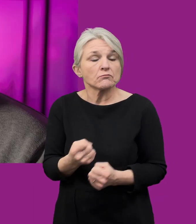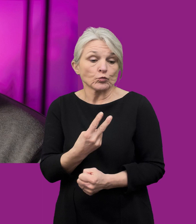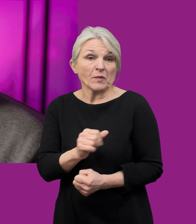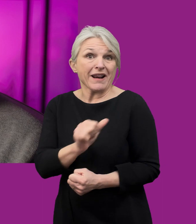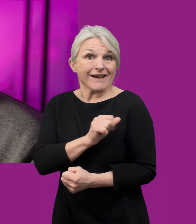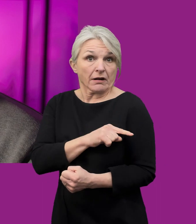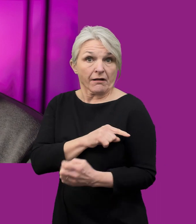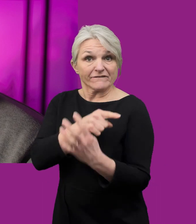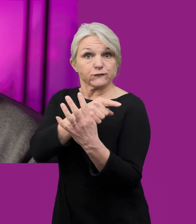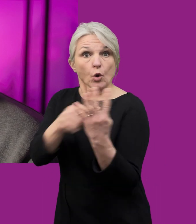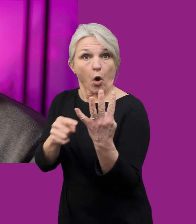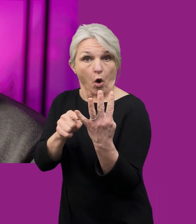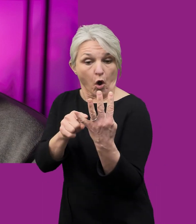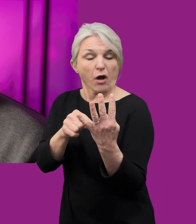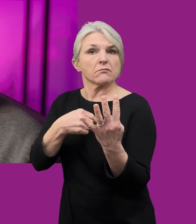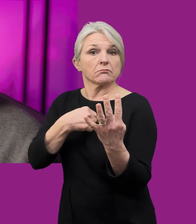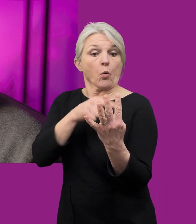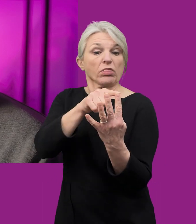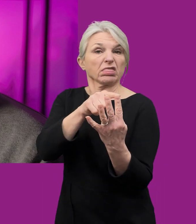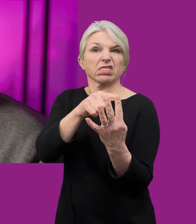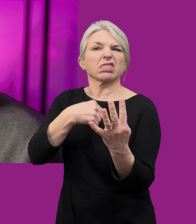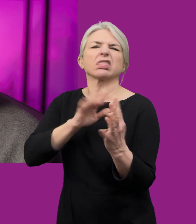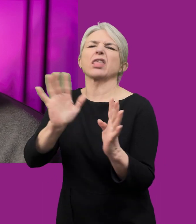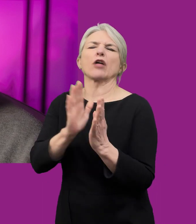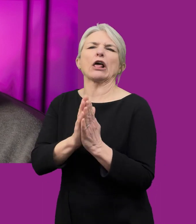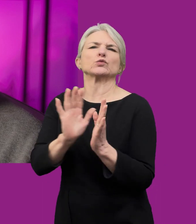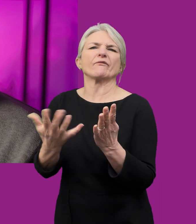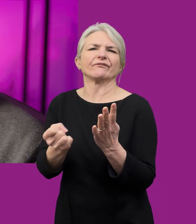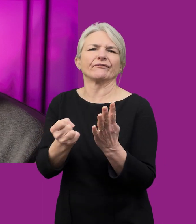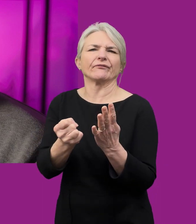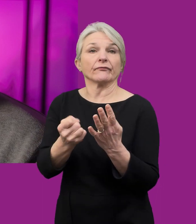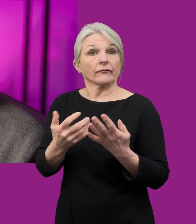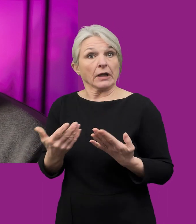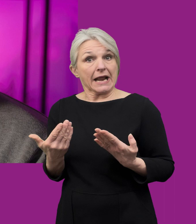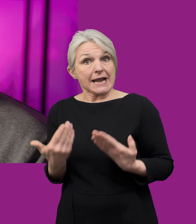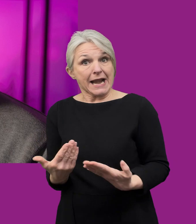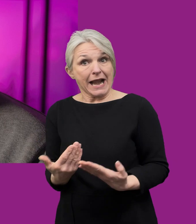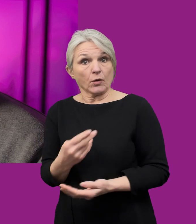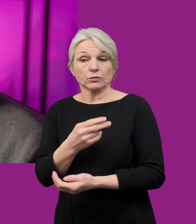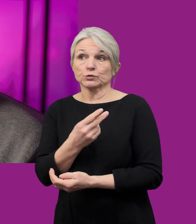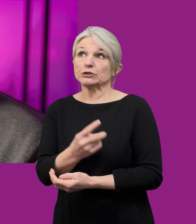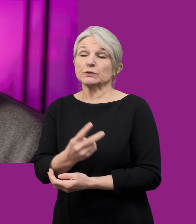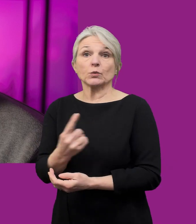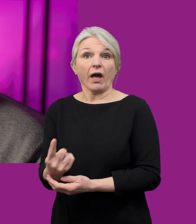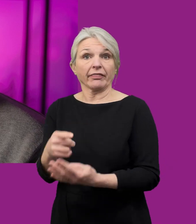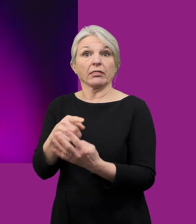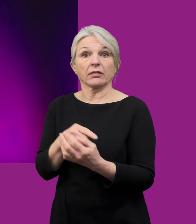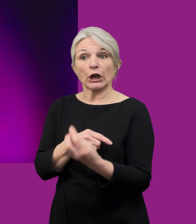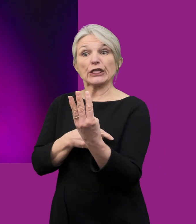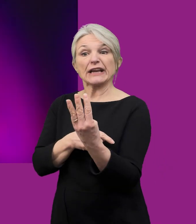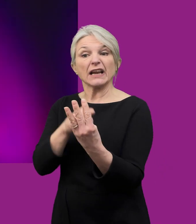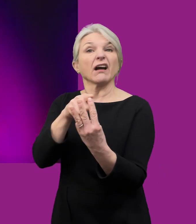crefydd. Un o'r pob pedwar person anodd ddim crefydd yn 2011 gan gynnyddu ITA un o'r pob tri yn 2021.